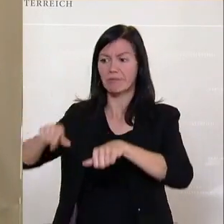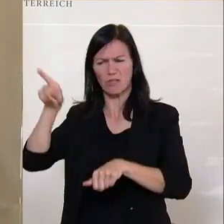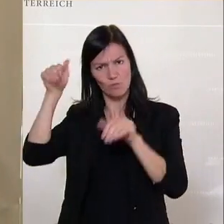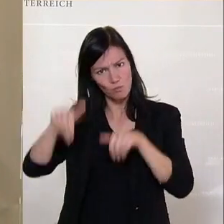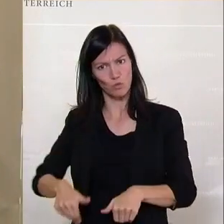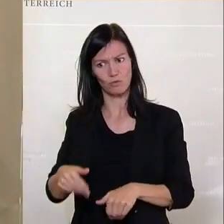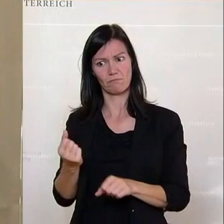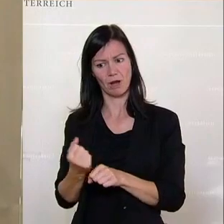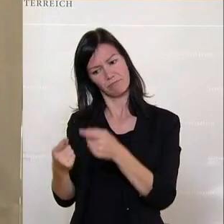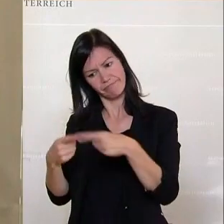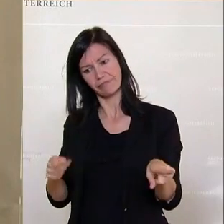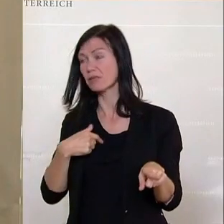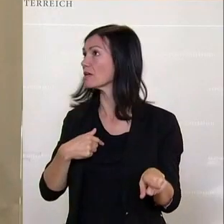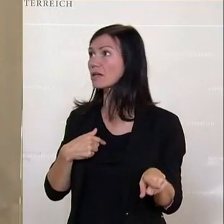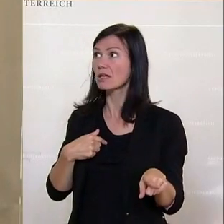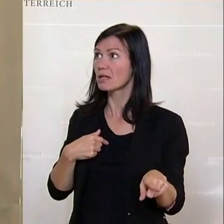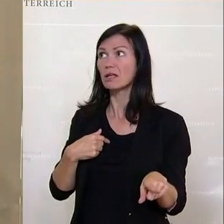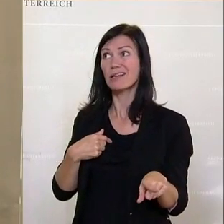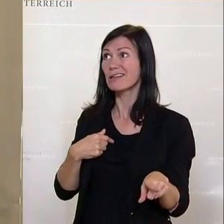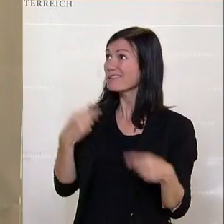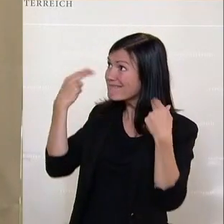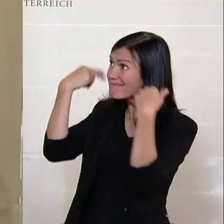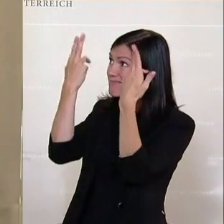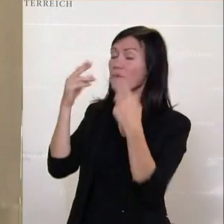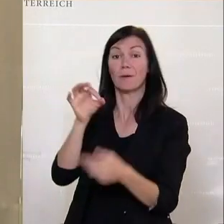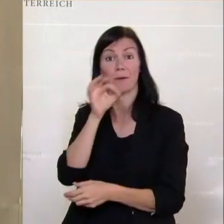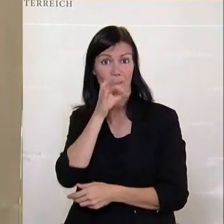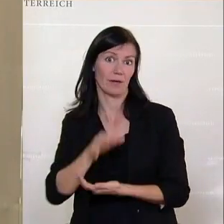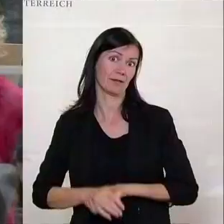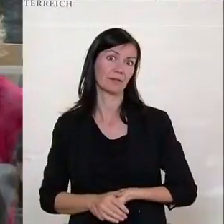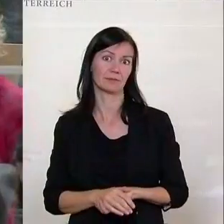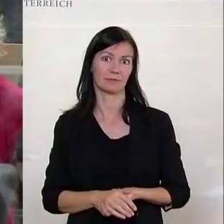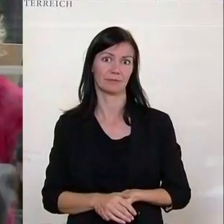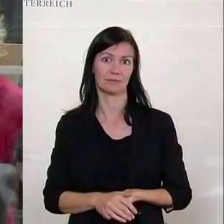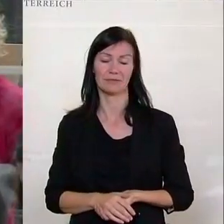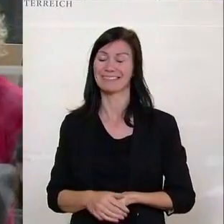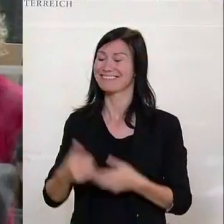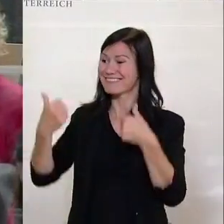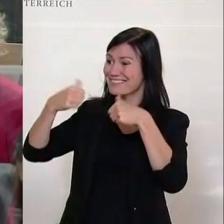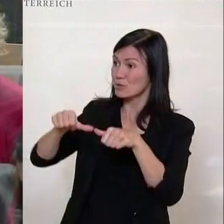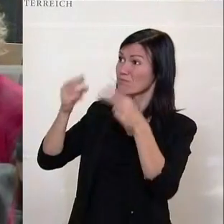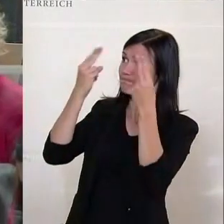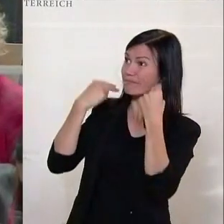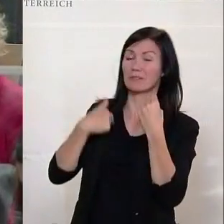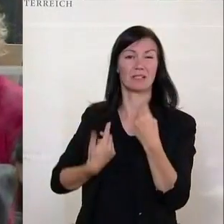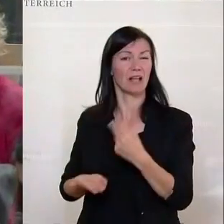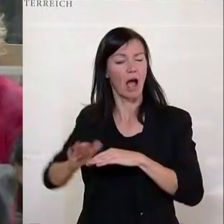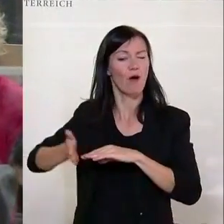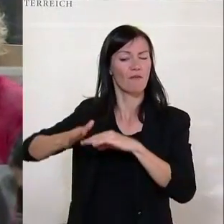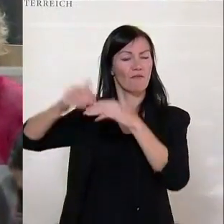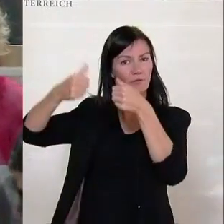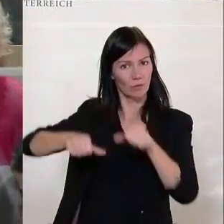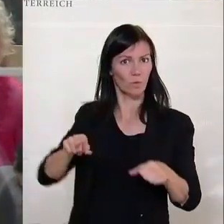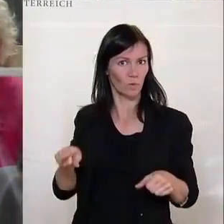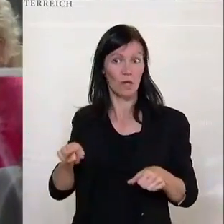hat er keine Chance, sich zu wehren. Und dieser Druck, der da aufgebaut wird, und